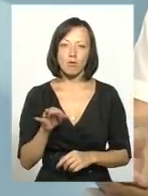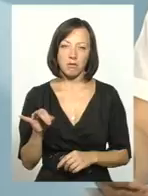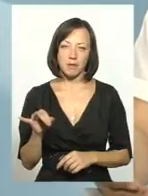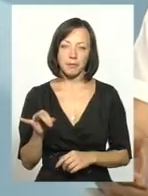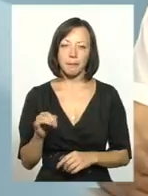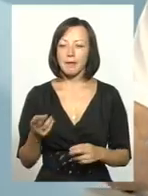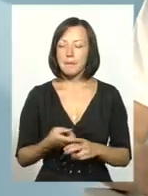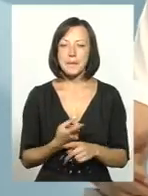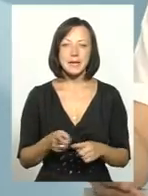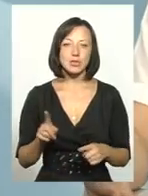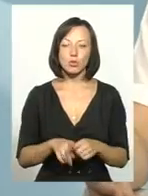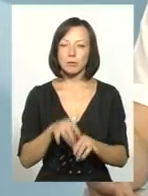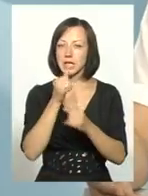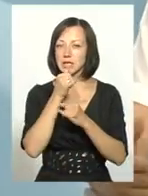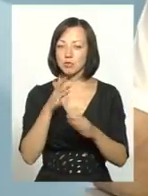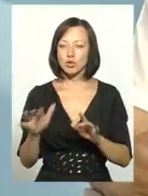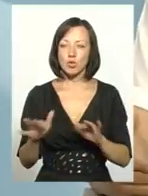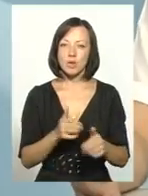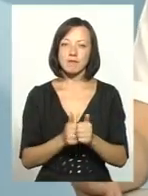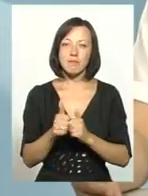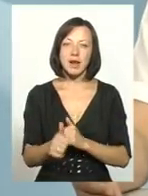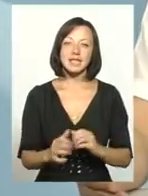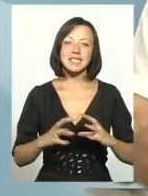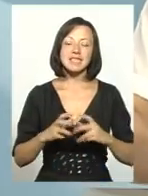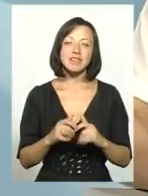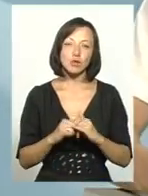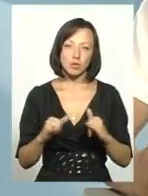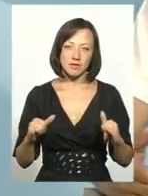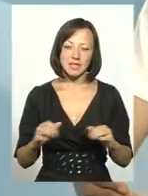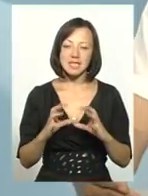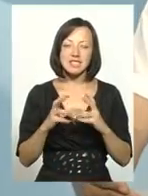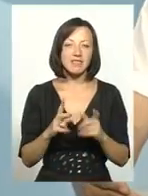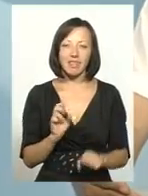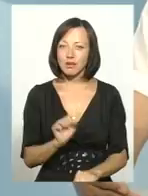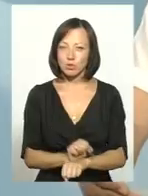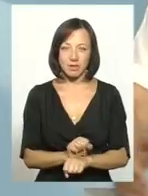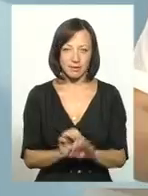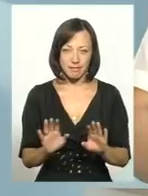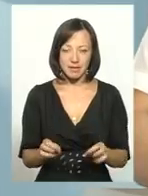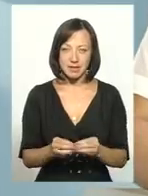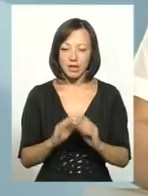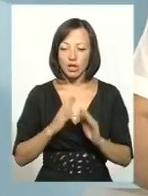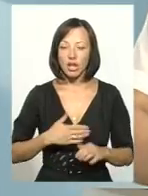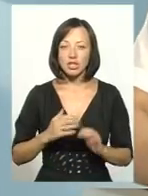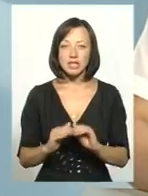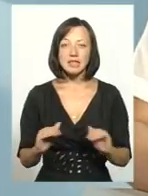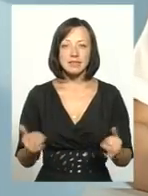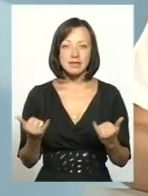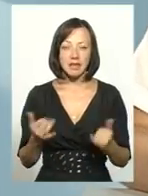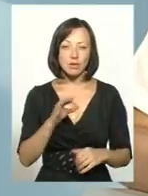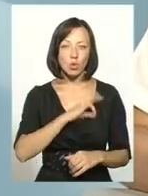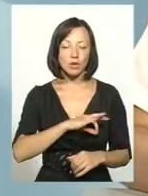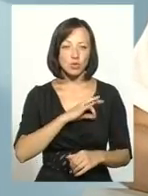Тому що без цього ми не зможемо рухатись вперед. Світ розвивається, світ не стоїть на місці. Наші діти зараз